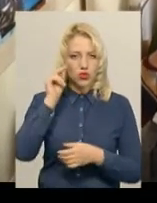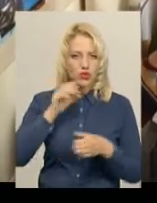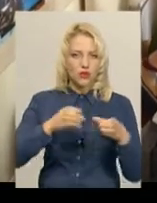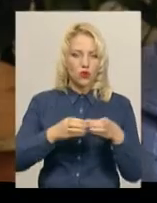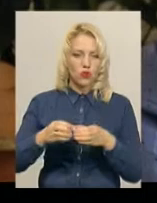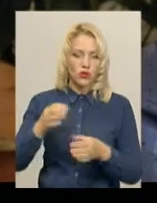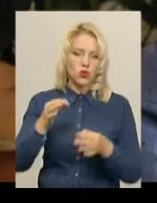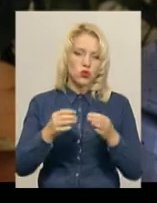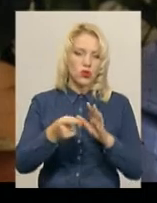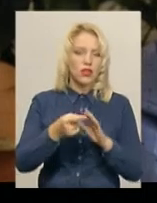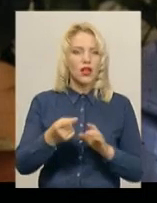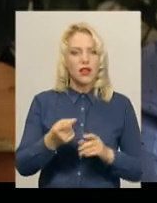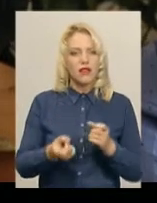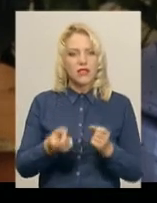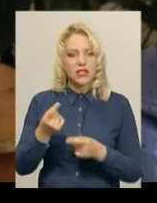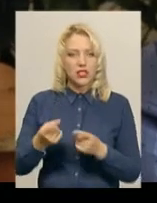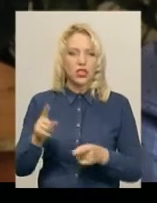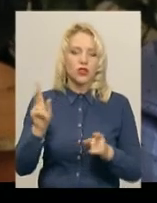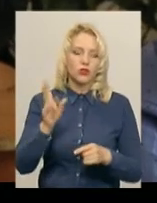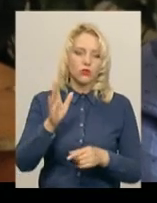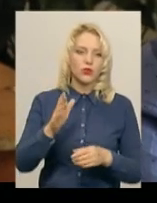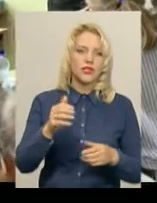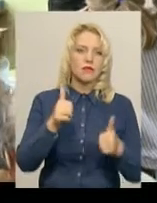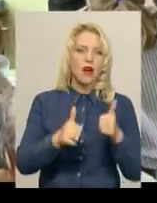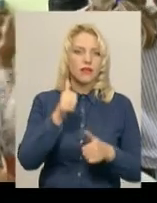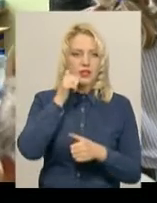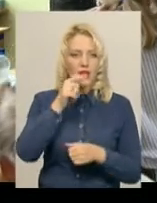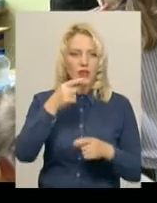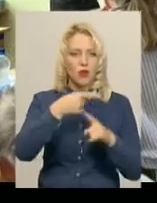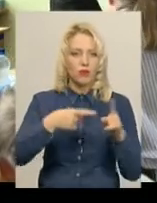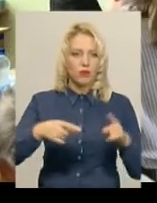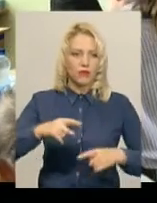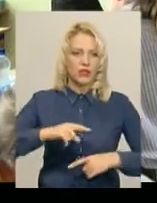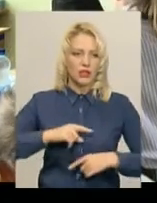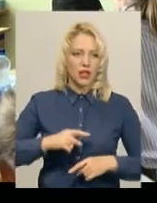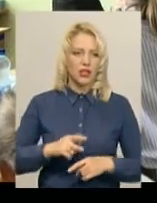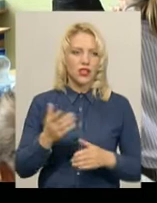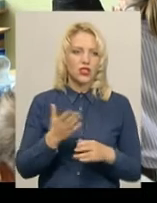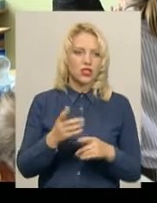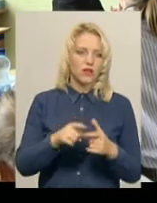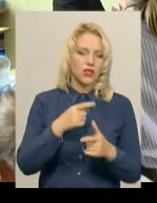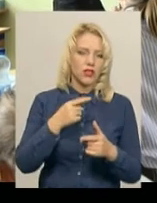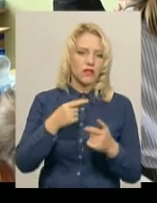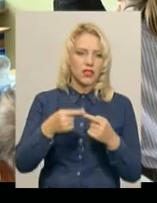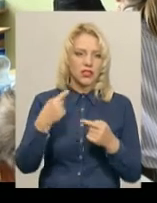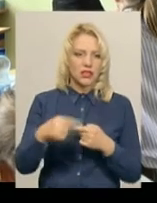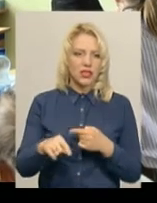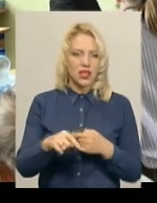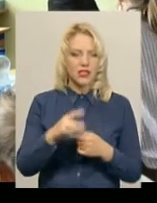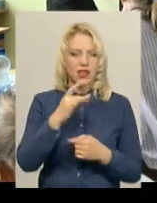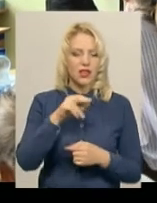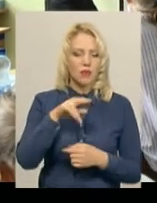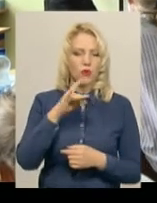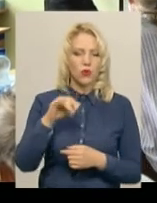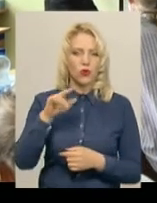журі визначає, хто з них змагатиметься завтра у півфіналах. Чим відрізняється вам репродукція від механічного